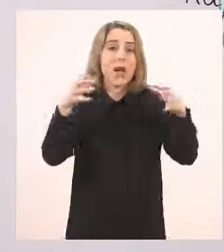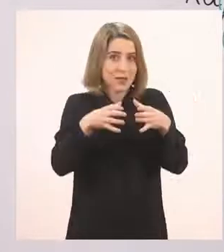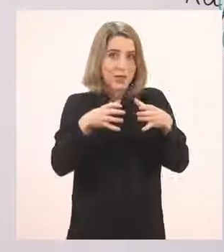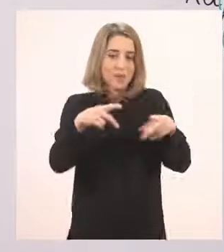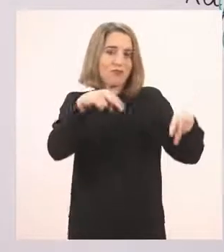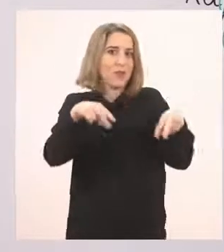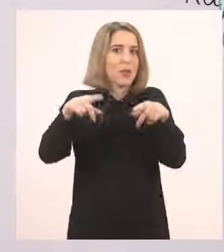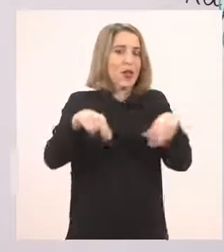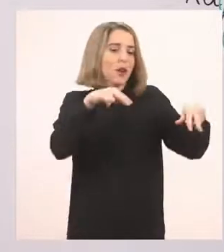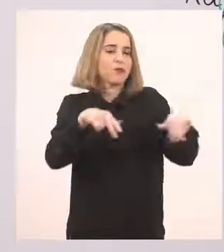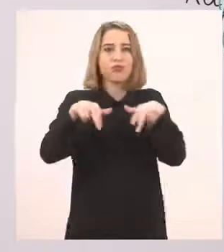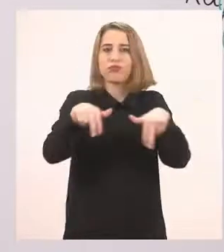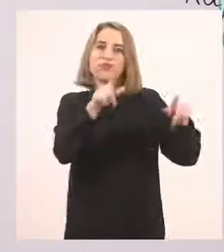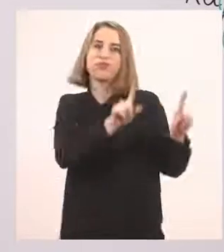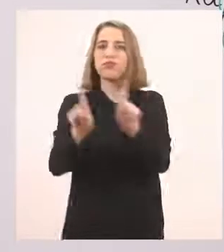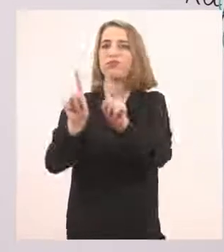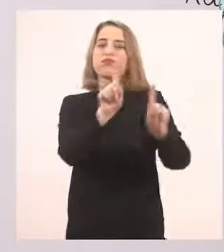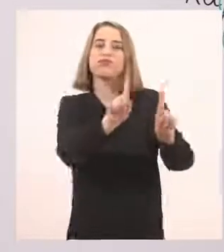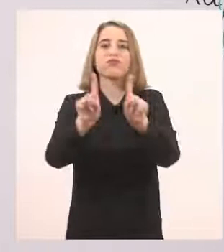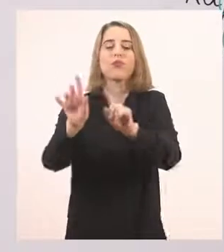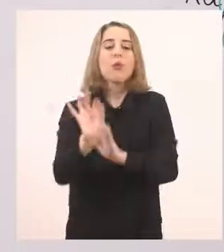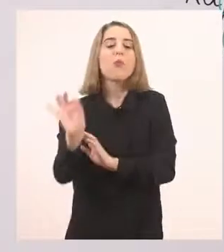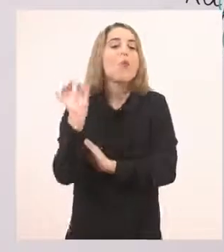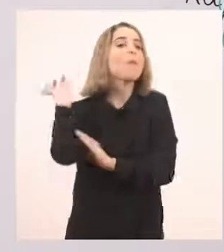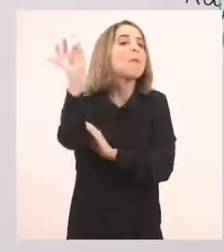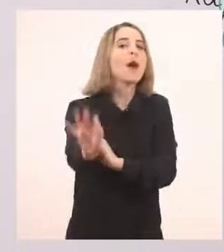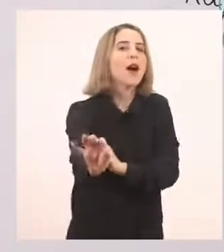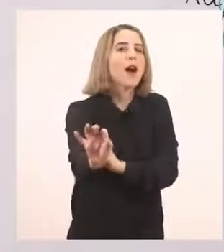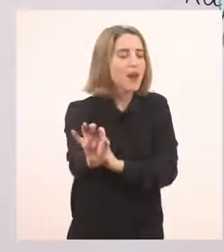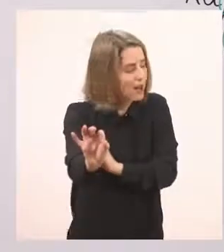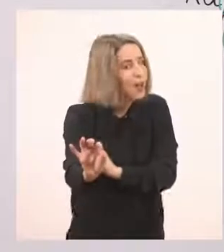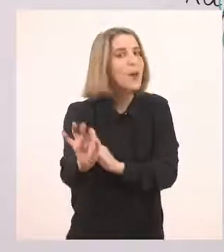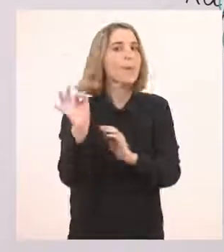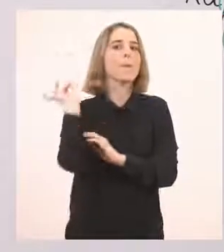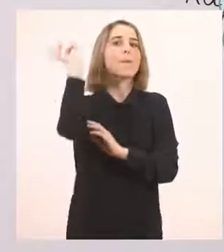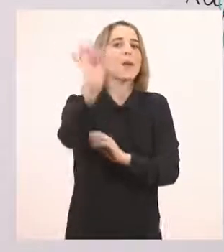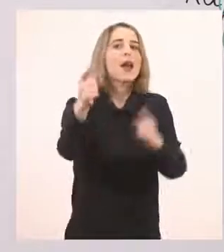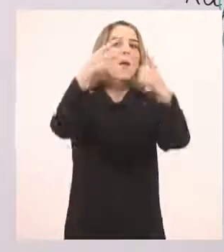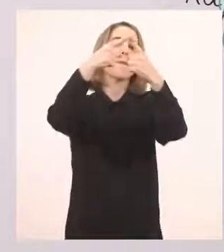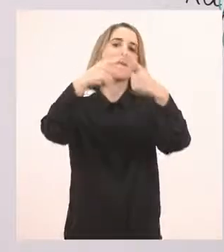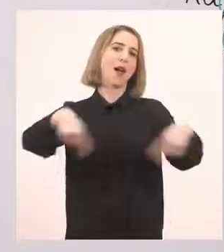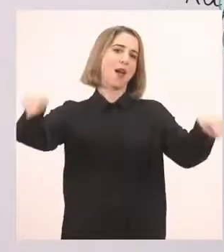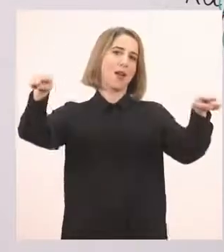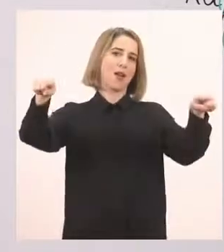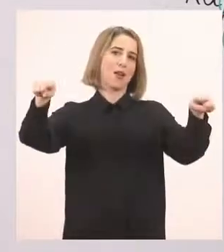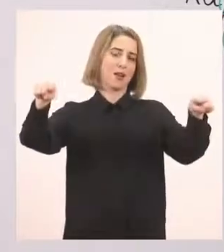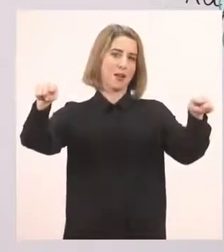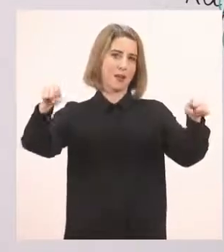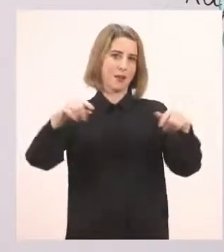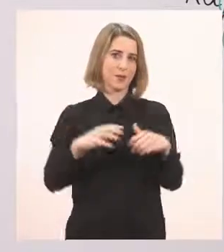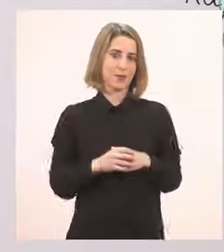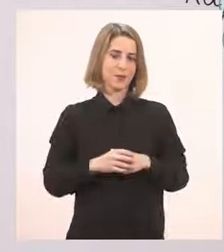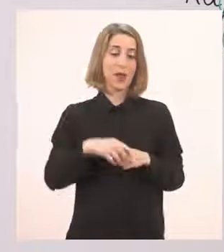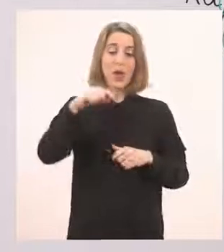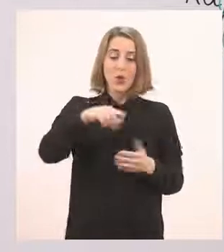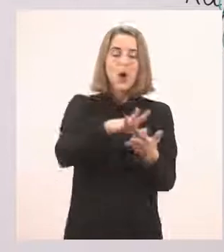Περπατάνε παρέα. Πού πηγαίνουν τα ζωάκια? Πηγαίνουν σε παραλία. Τώρα